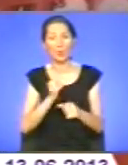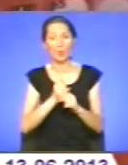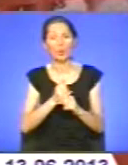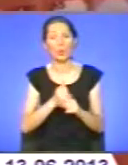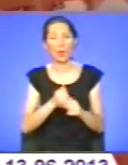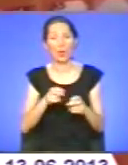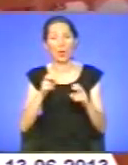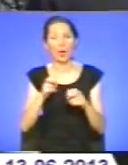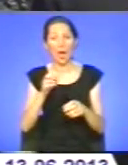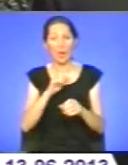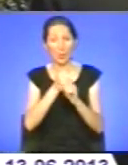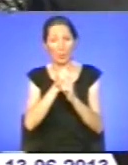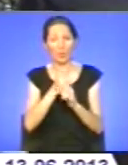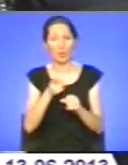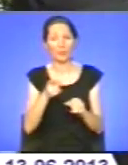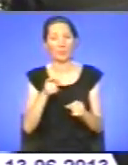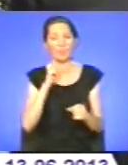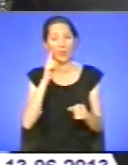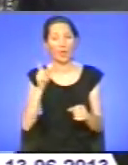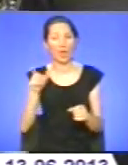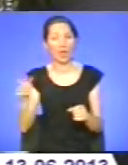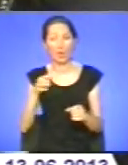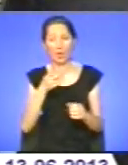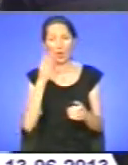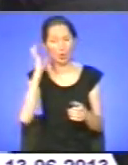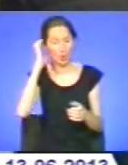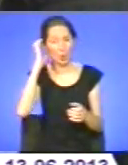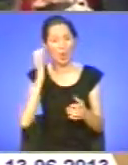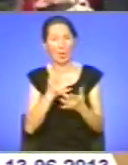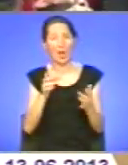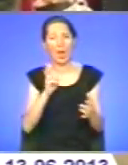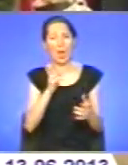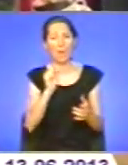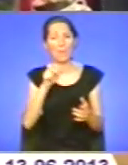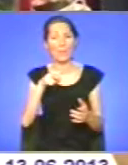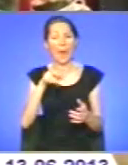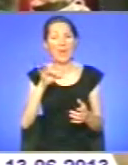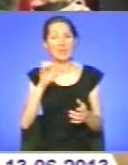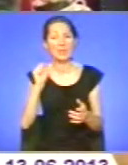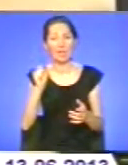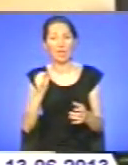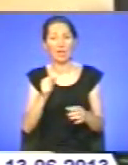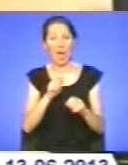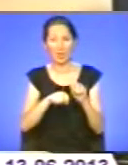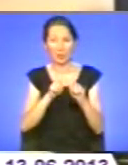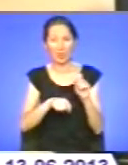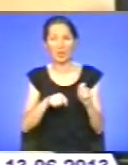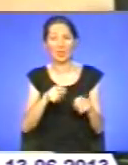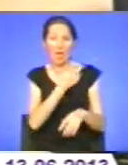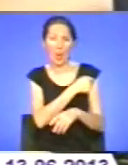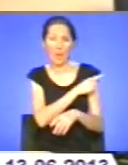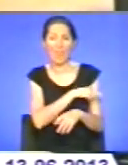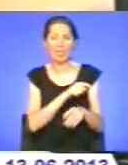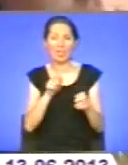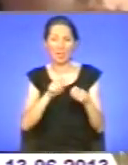цікавістю слухали вибухотехніків, експертів автотехнічних експертиз, балістичних та медико-біологічних досліджень. Юні правники також мали